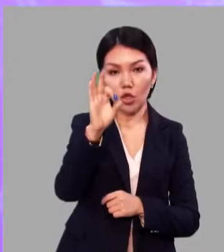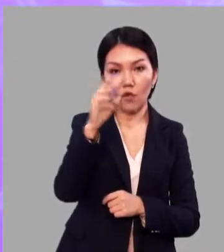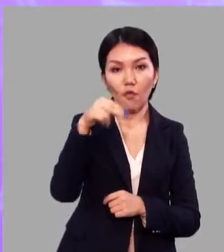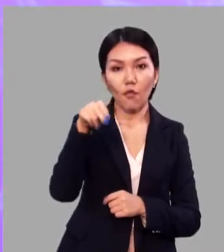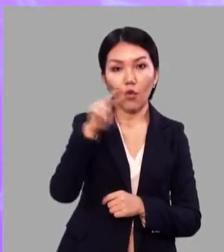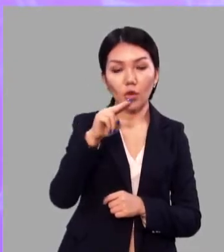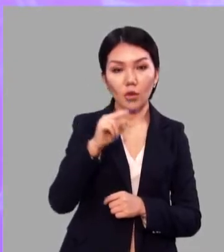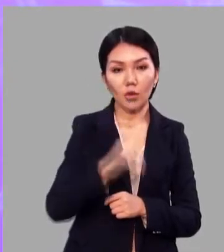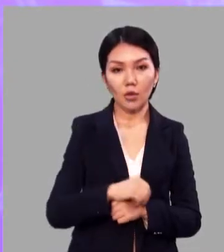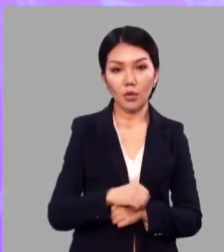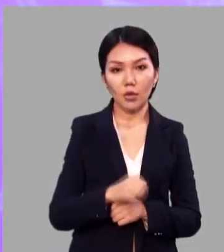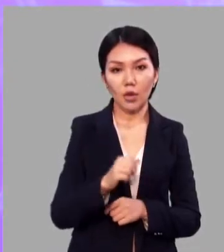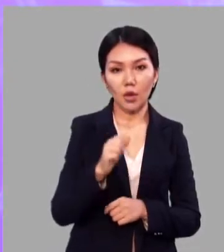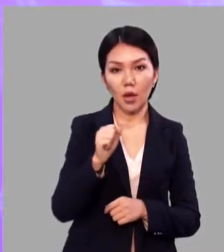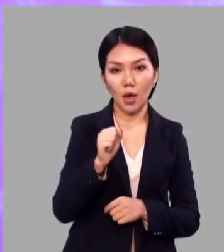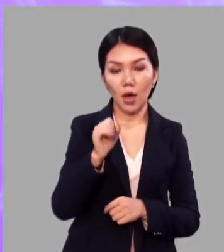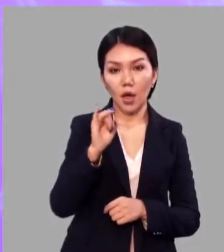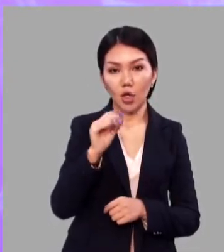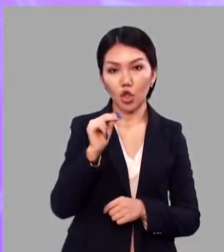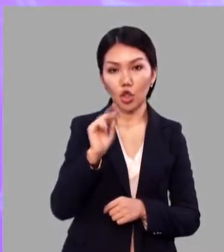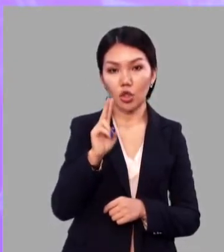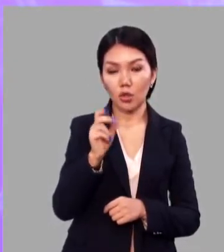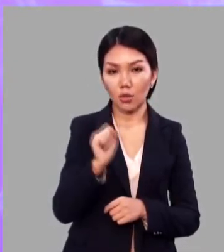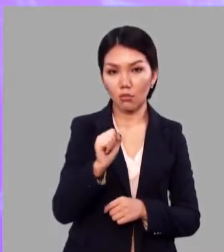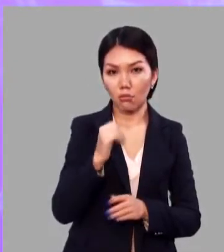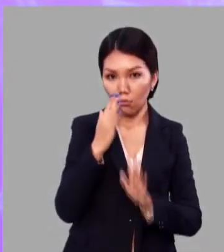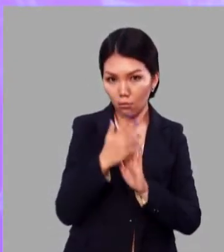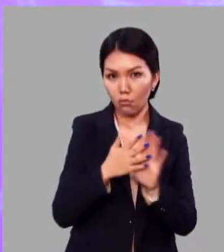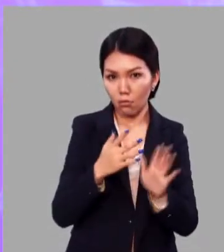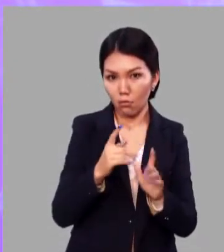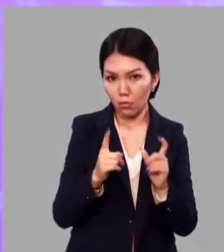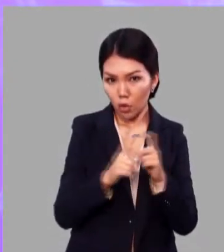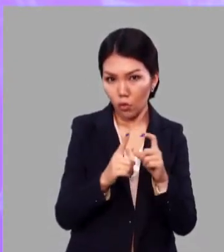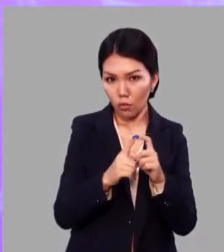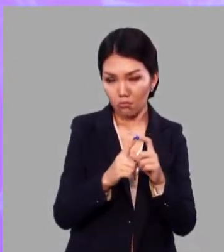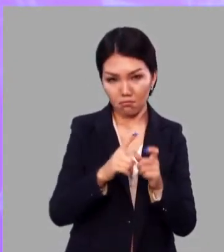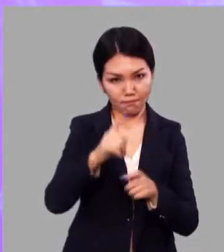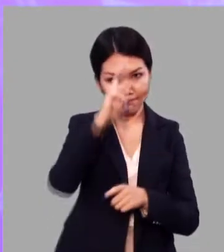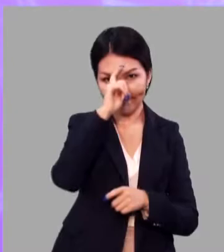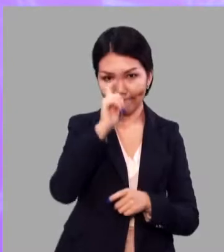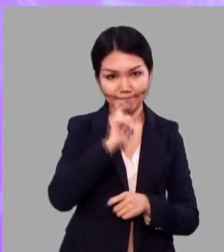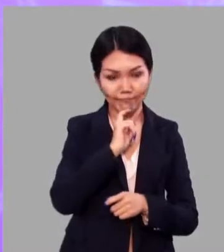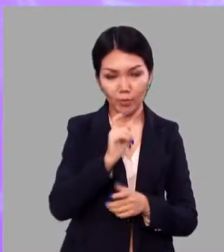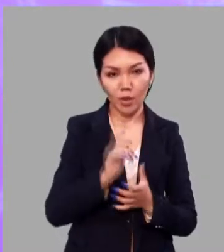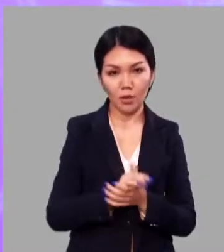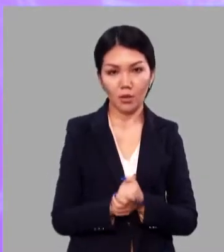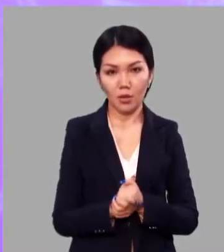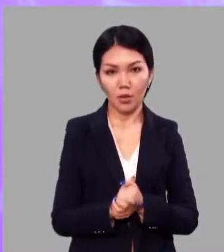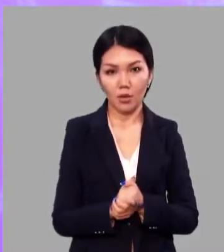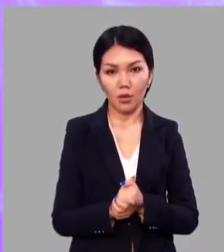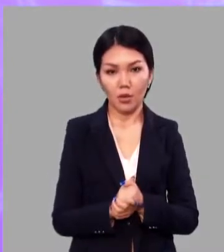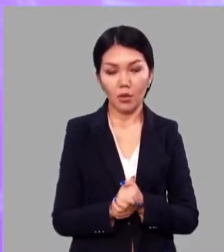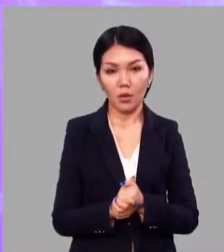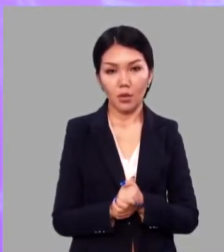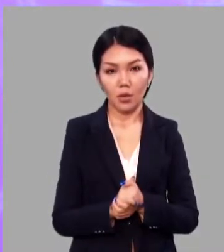«а», «ичка». Понятно ли слово? Непонятно.